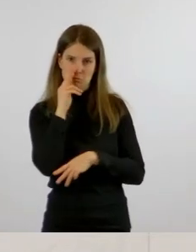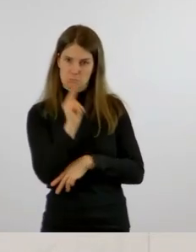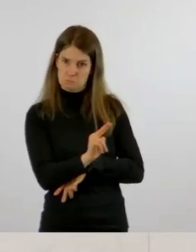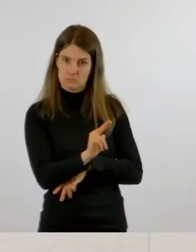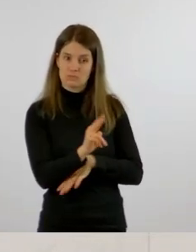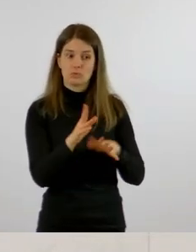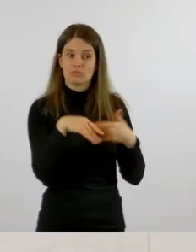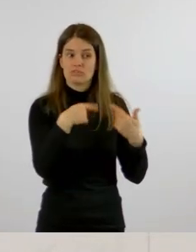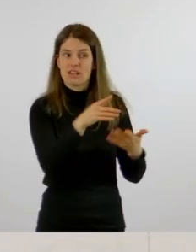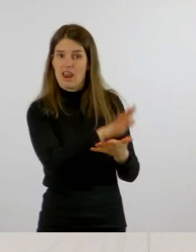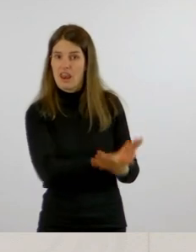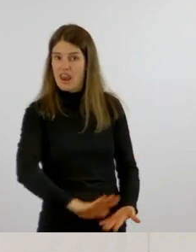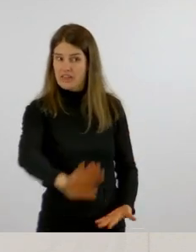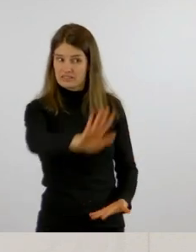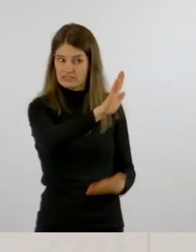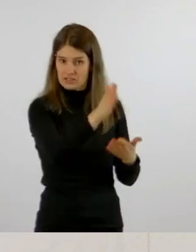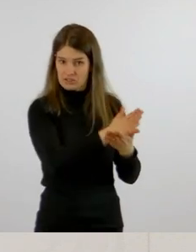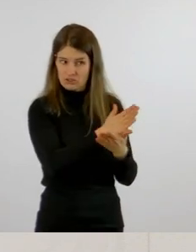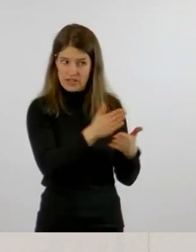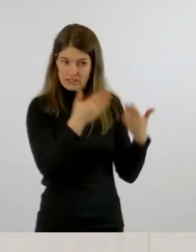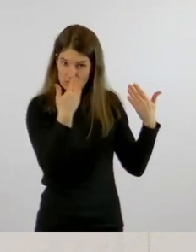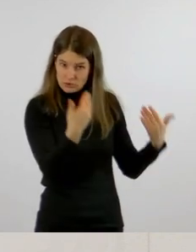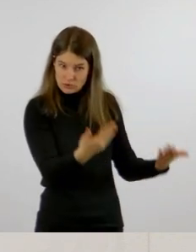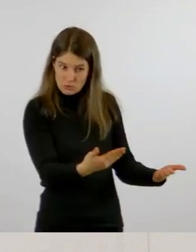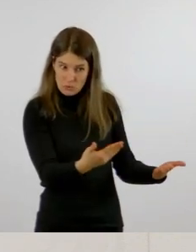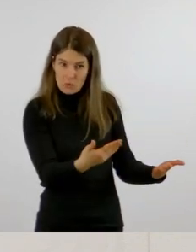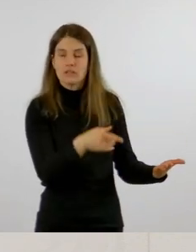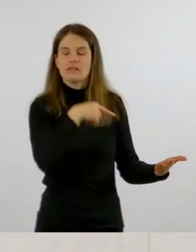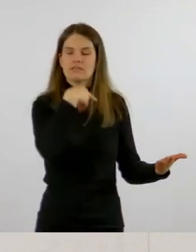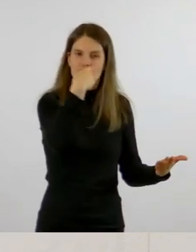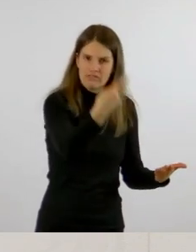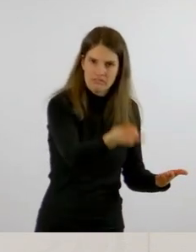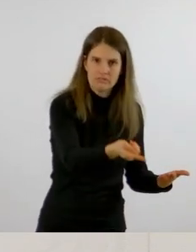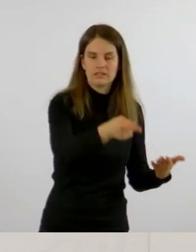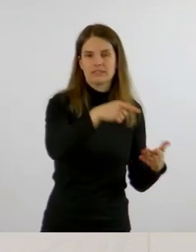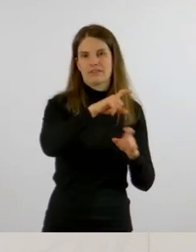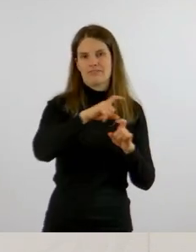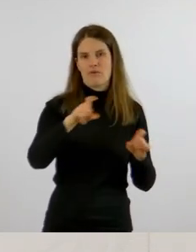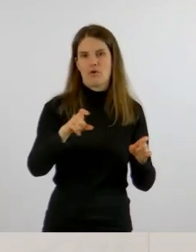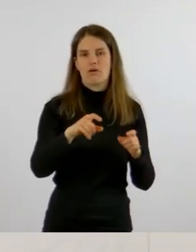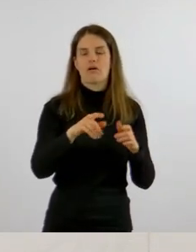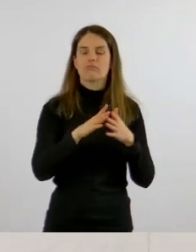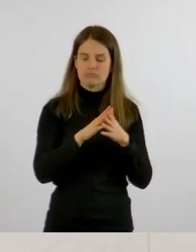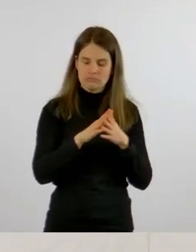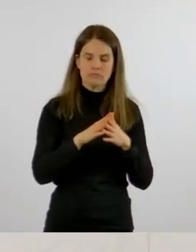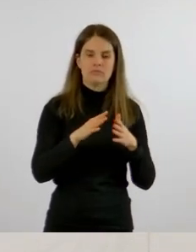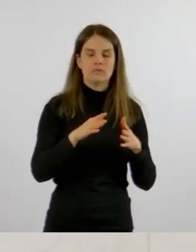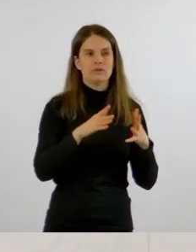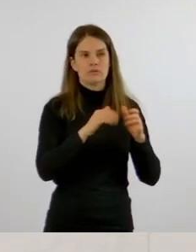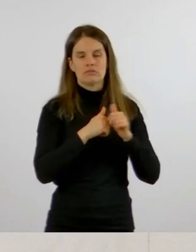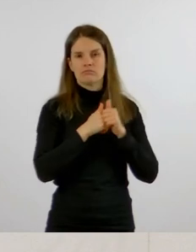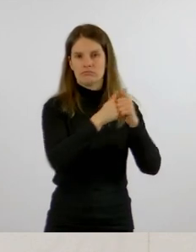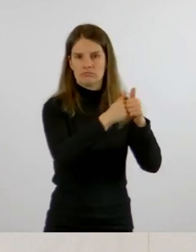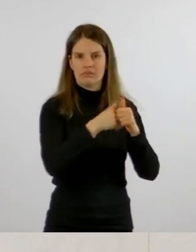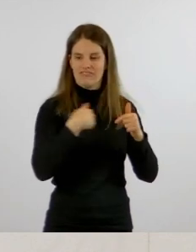vornimmt. Und wenn das der Fall ist, würden wir dann in der kommenden Woche auf der Grundlage unseres